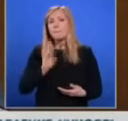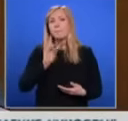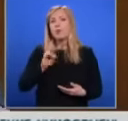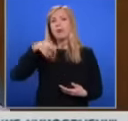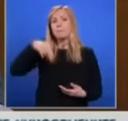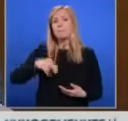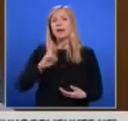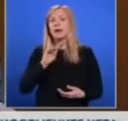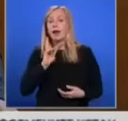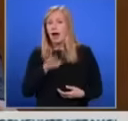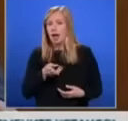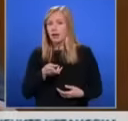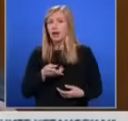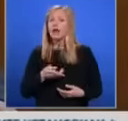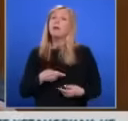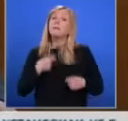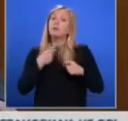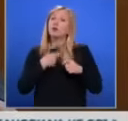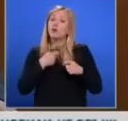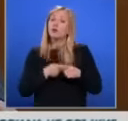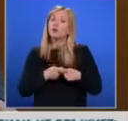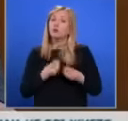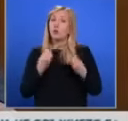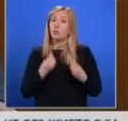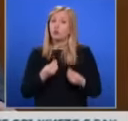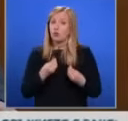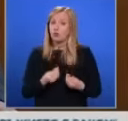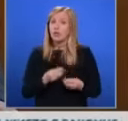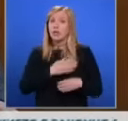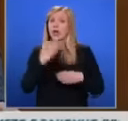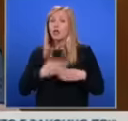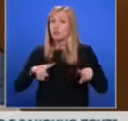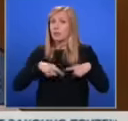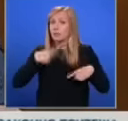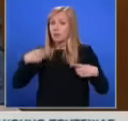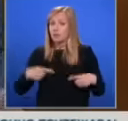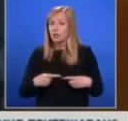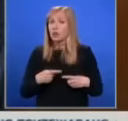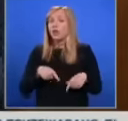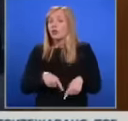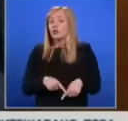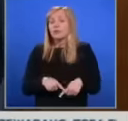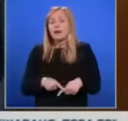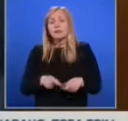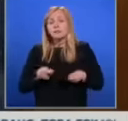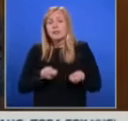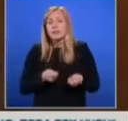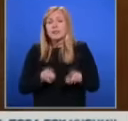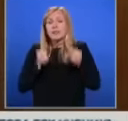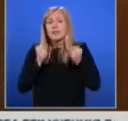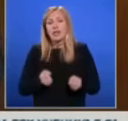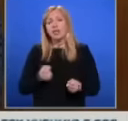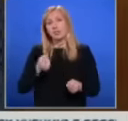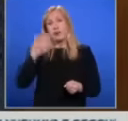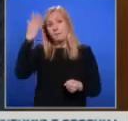Производство за образуване на досадебни производства, дефицитите на системата ни, предизвикат тежки психически разстройства в